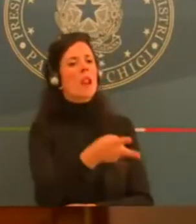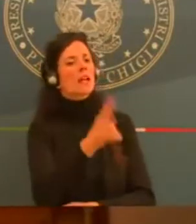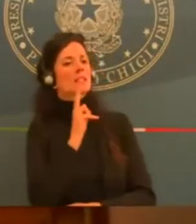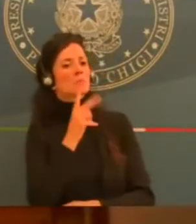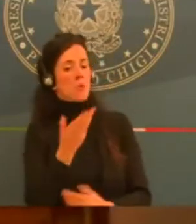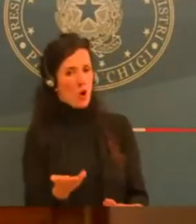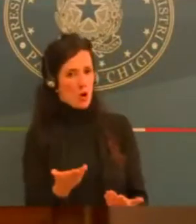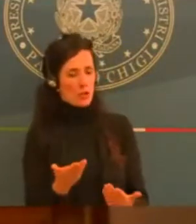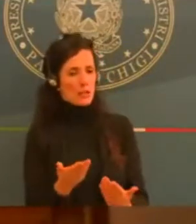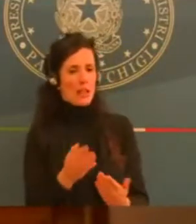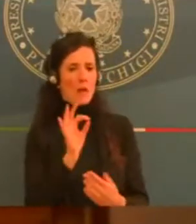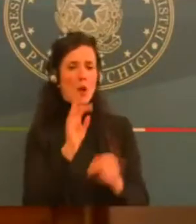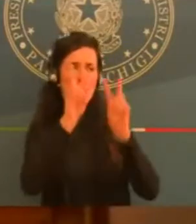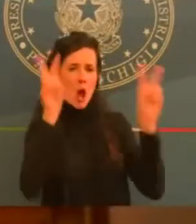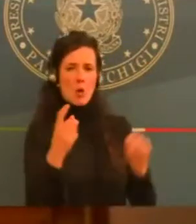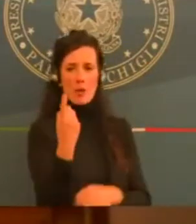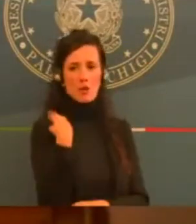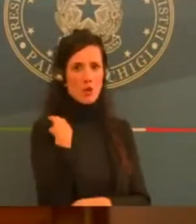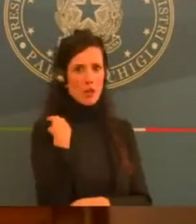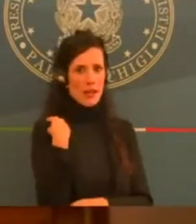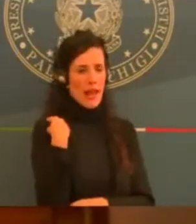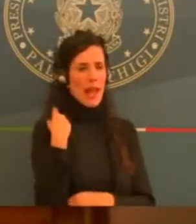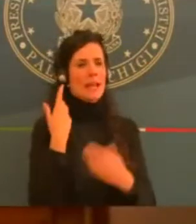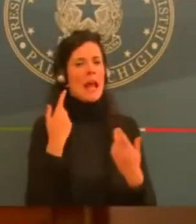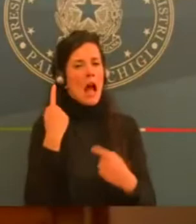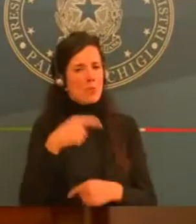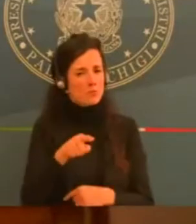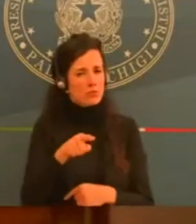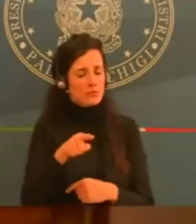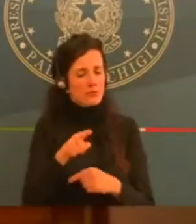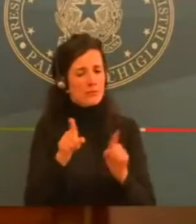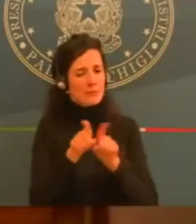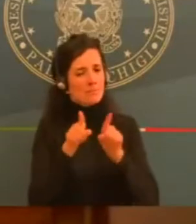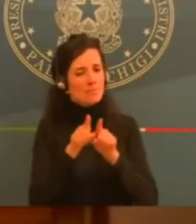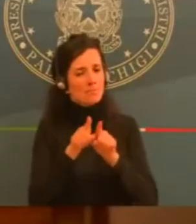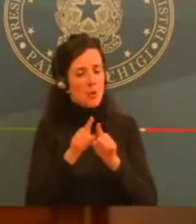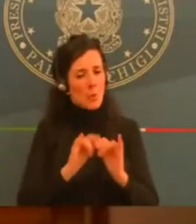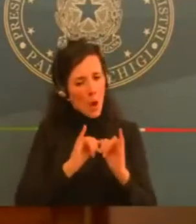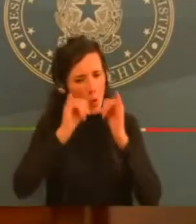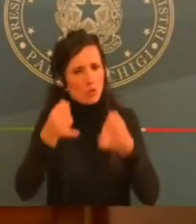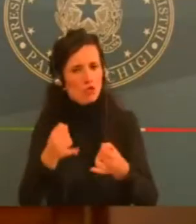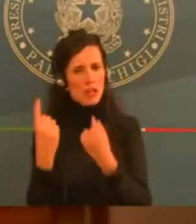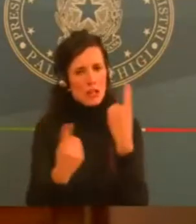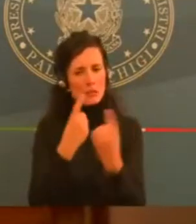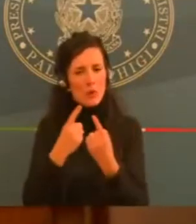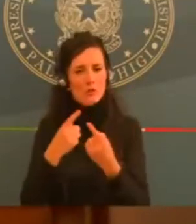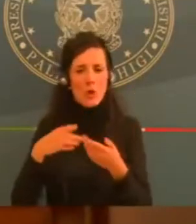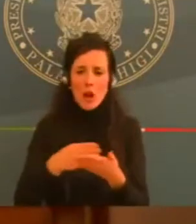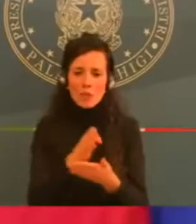roadmap c'è anche l'approvazione subito di un'ecopio di Pran anche prima dell'anno, della fine dell'anno.